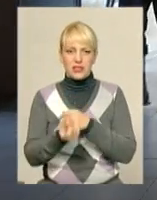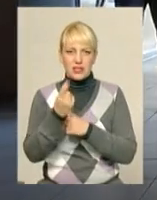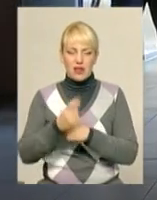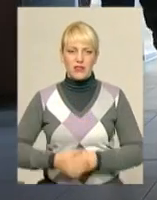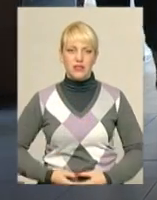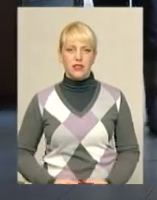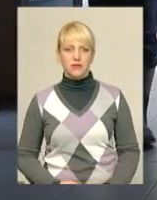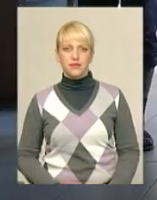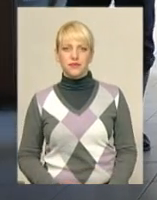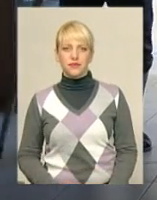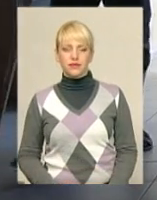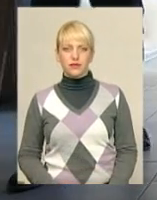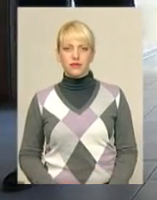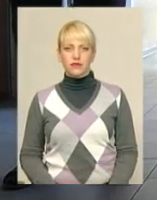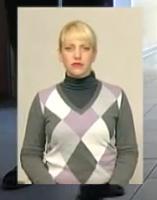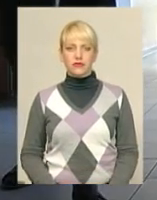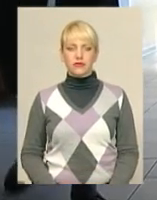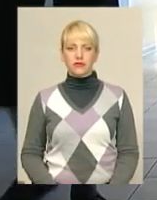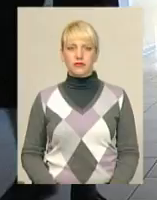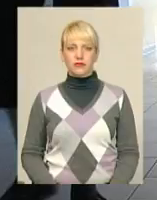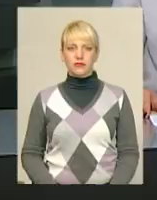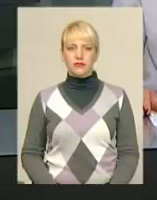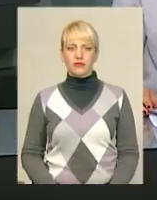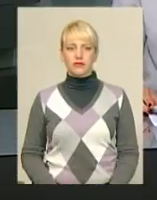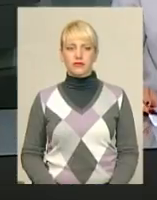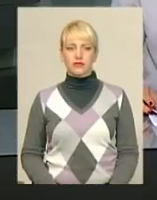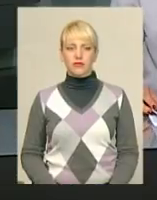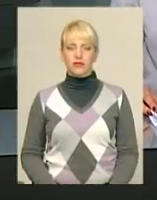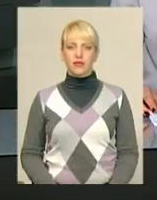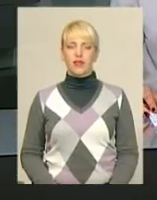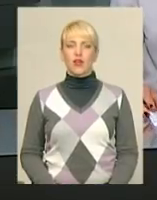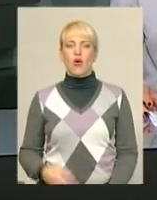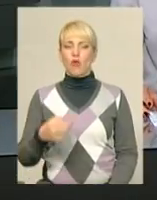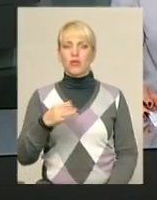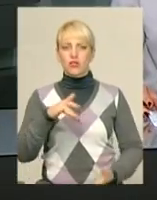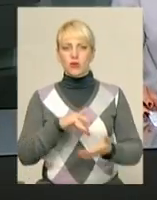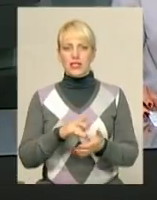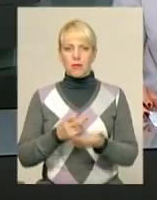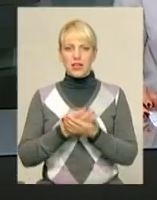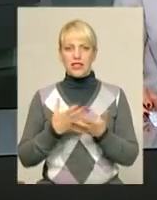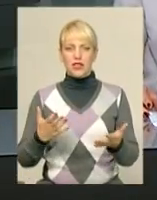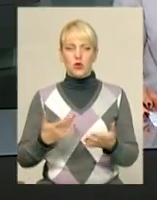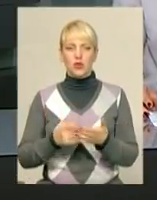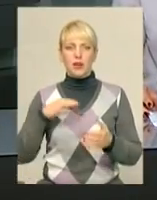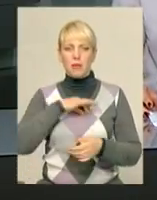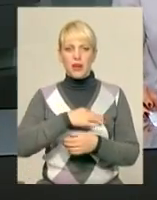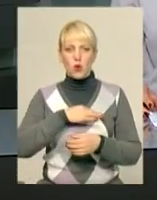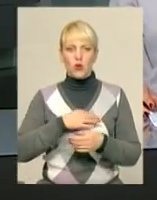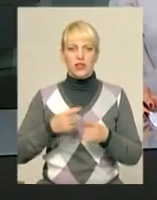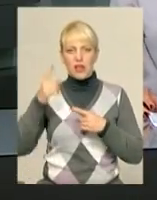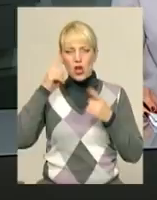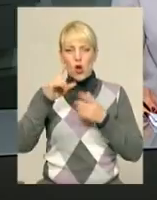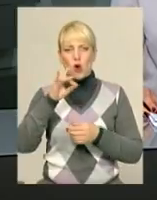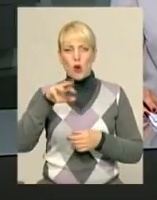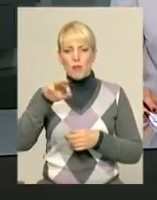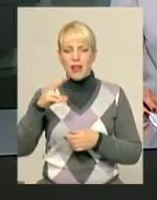Паламар, Максим Захарченко для інформаційного випуску. В обласному центрі презентують пригодницько-фантастичний роман